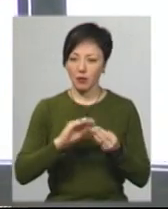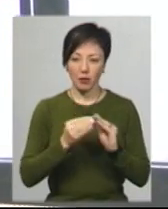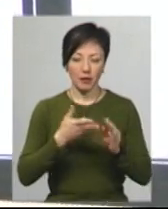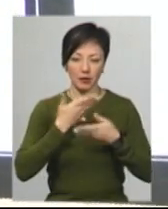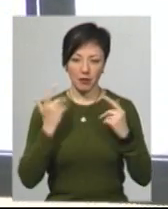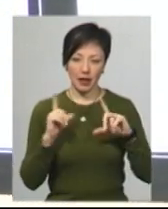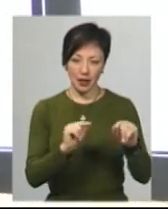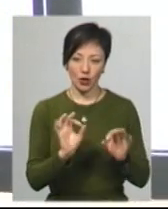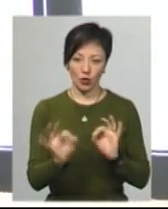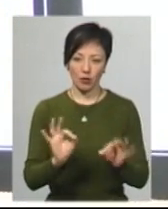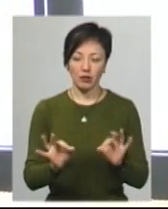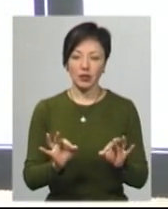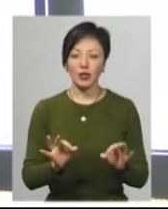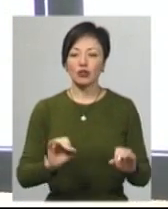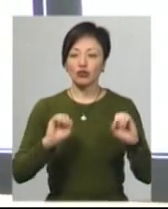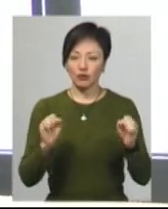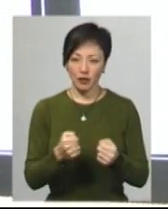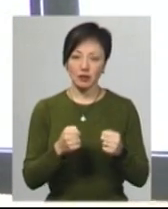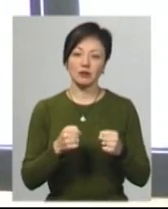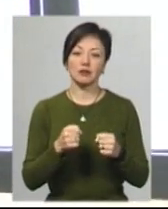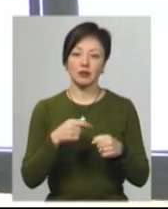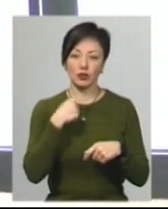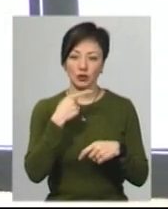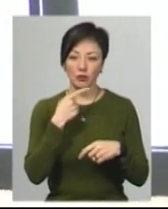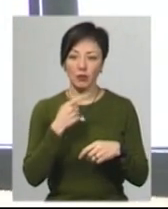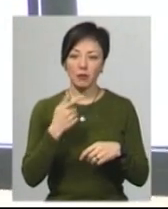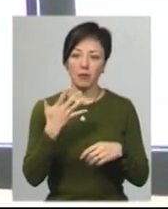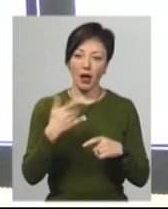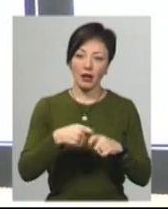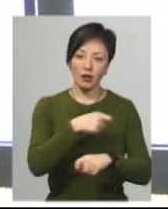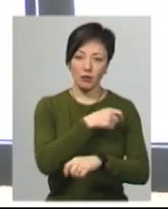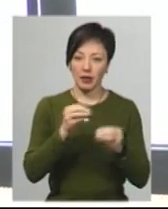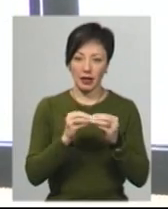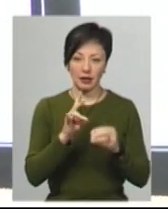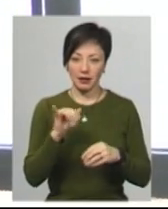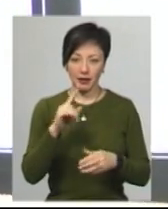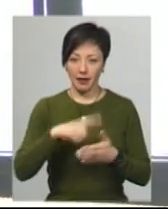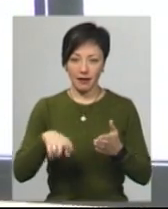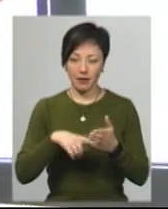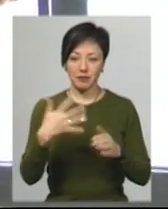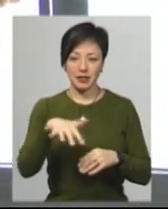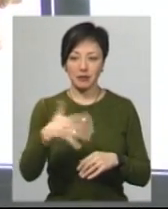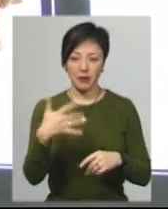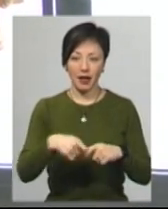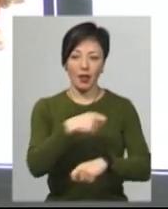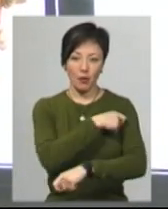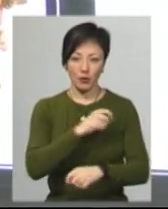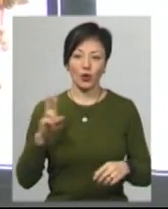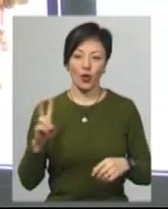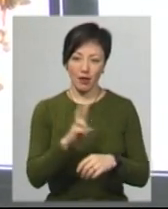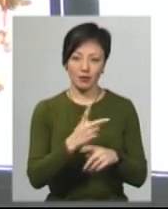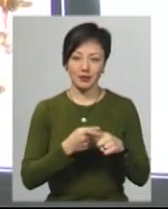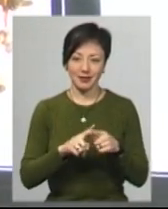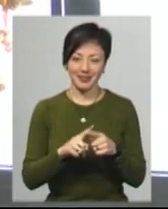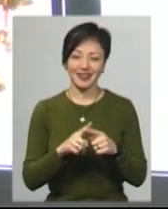Поки їде, все добре. І швидкість розвиває. Казали, там швидкість 5 кілометрів, 10. Ні, не вірте. 55 кілометрів тролейбус